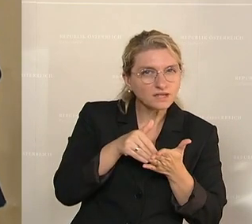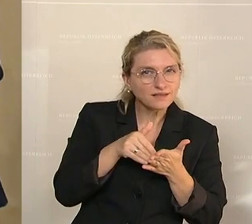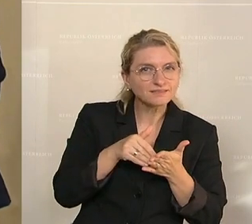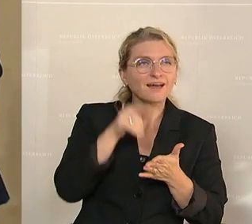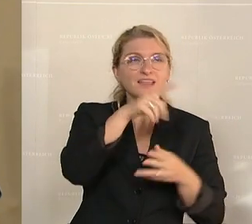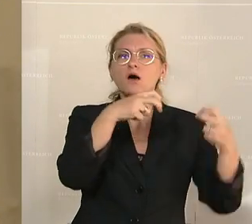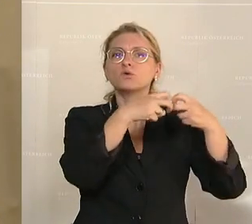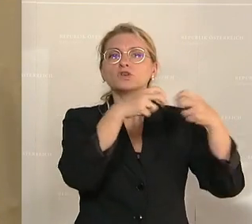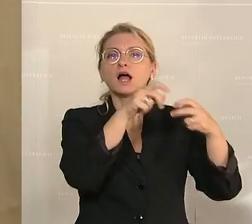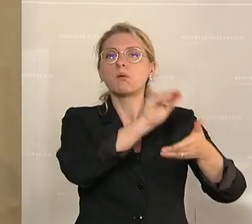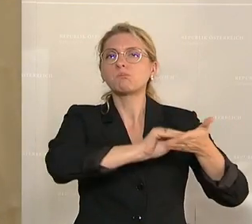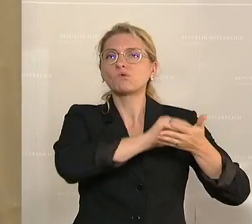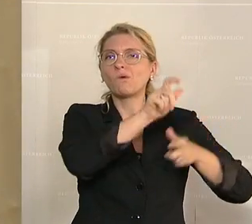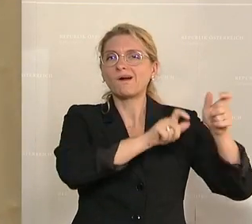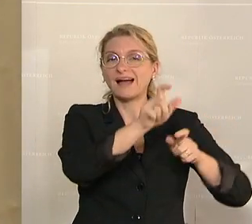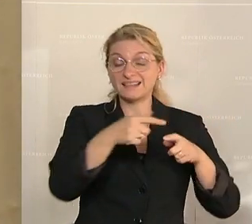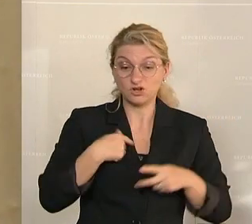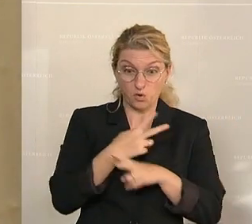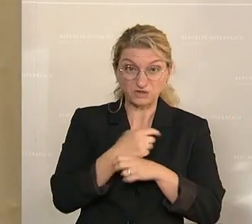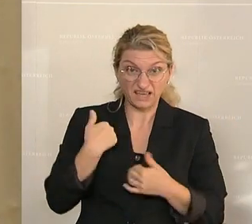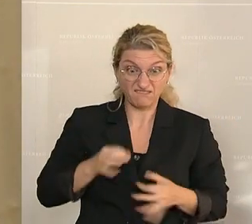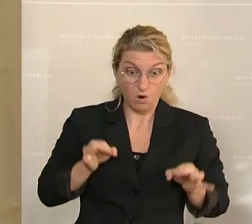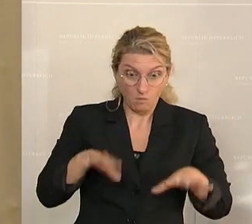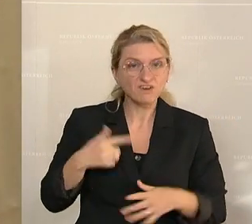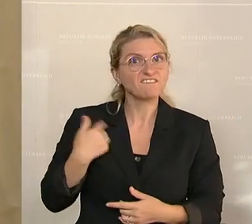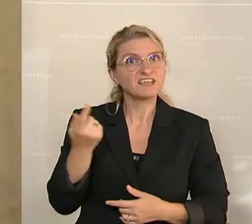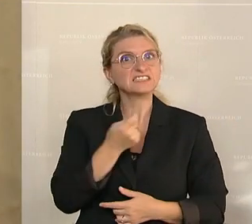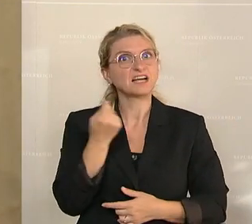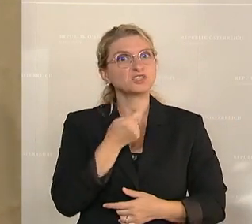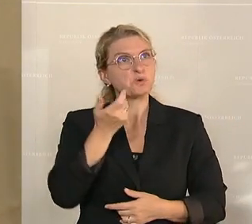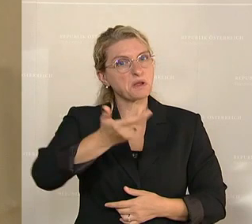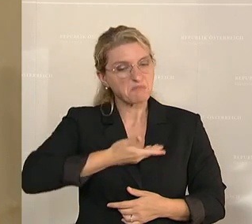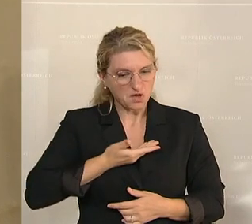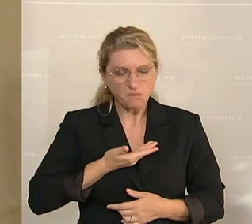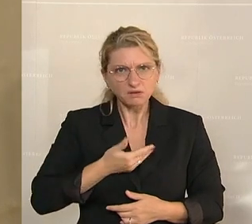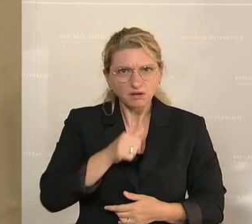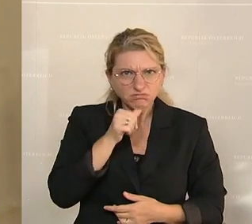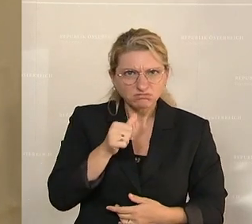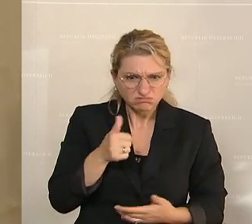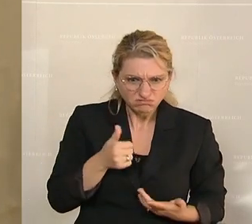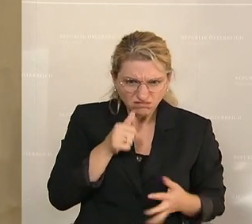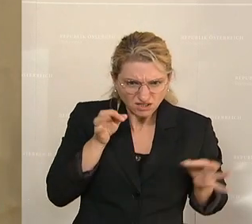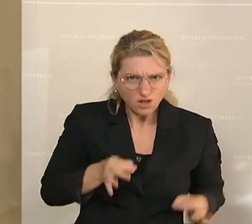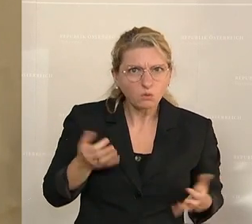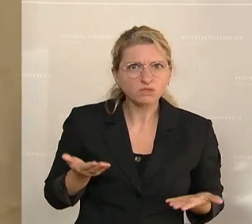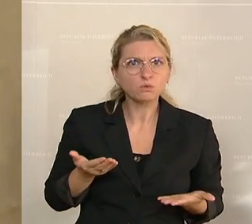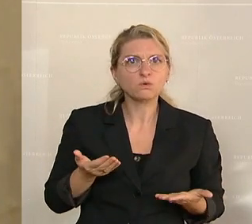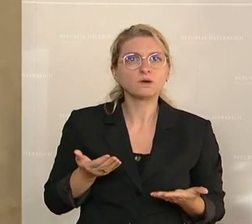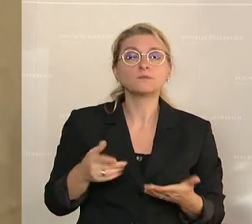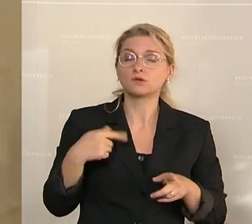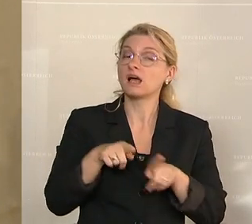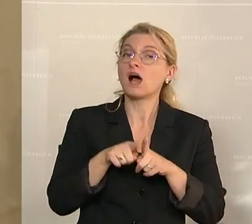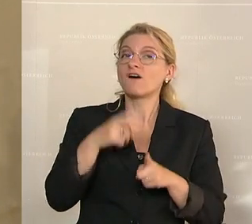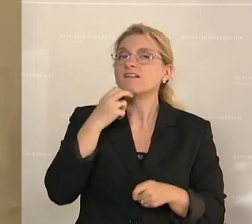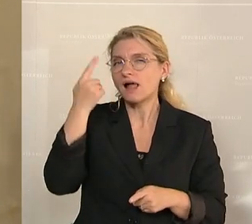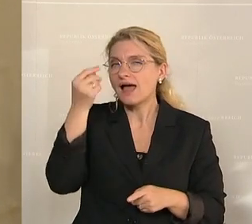Brüsseler Bürokraten gewesen ist, als wir mit Sanktionen umgehen mussten, die absolut unverdient gewesen sind. Und ich möchte auch daran erinnern, dass